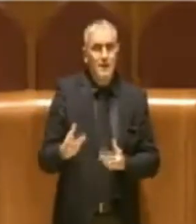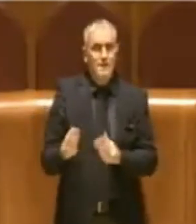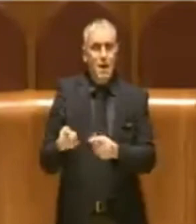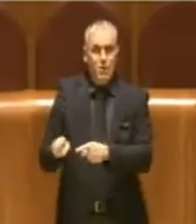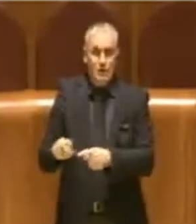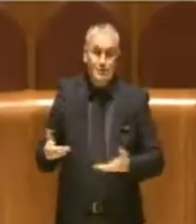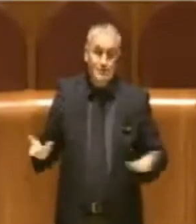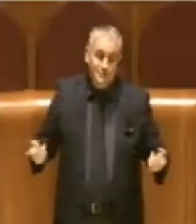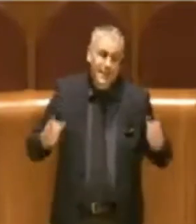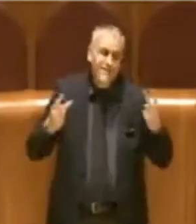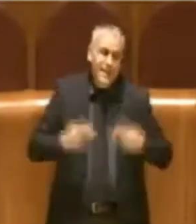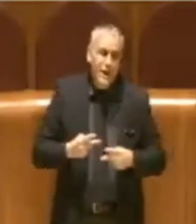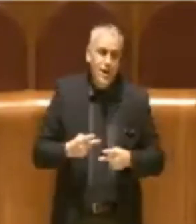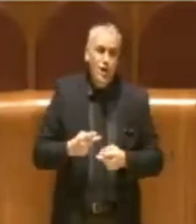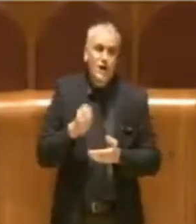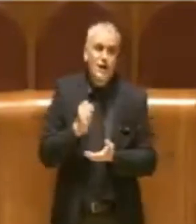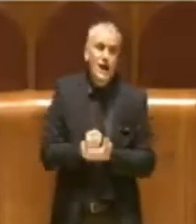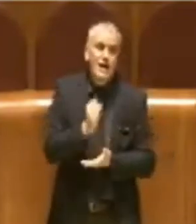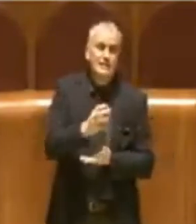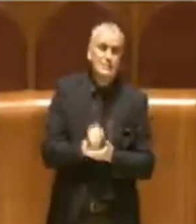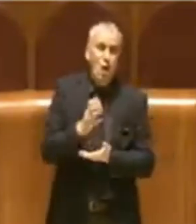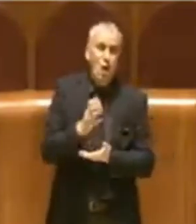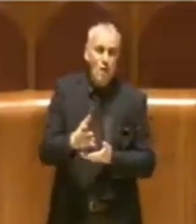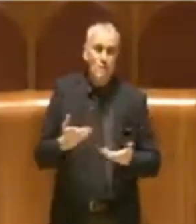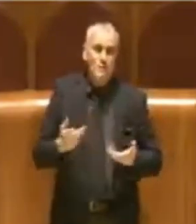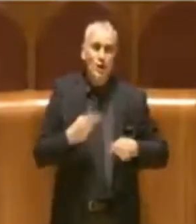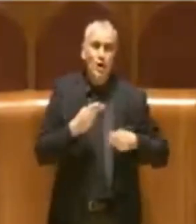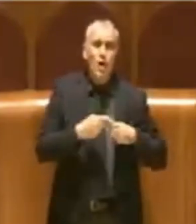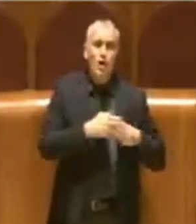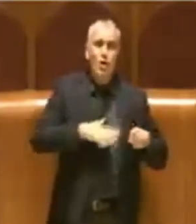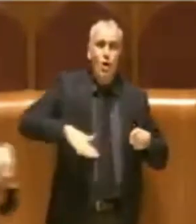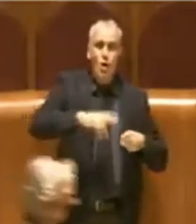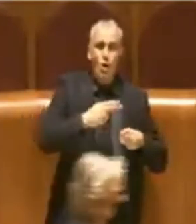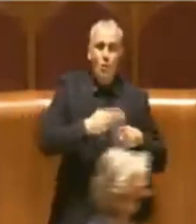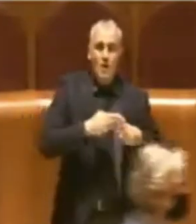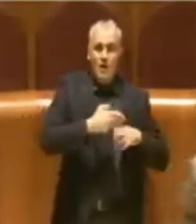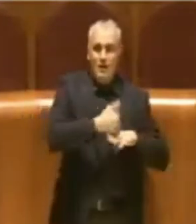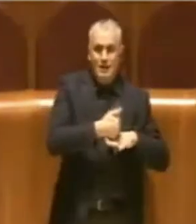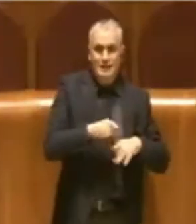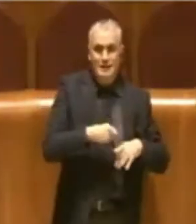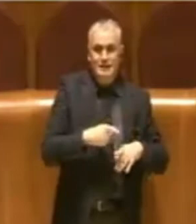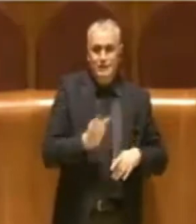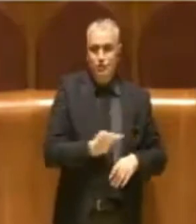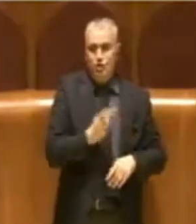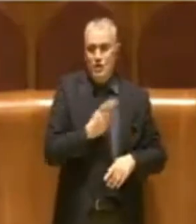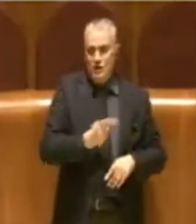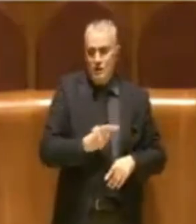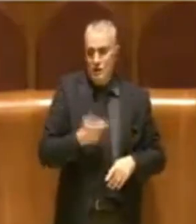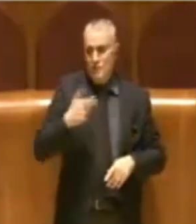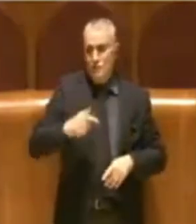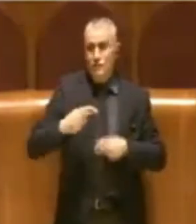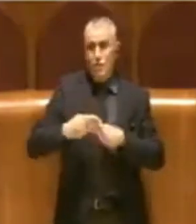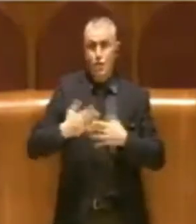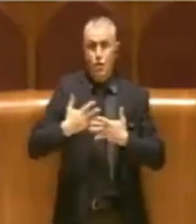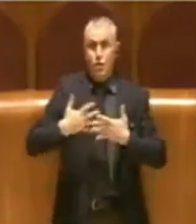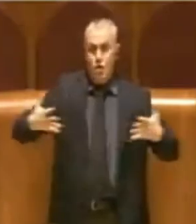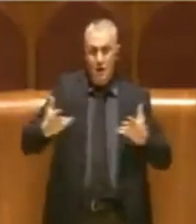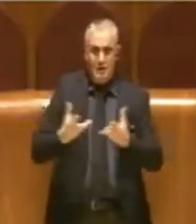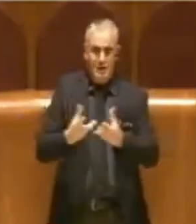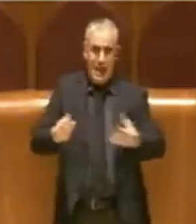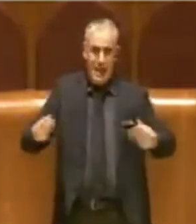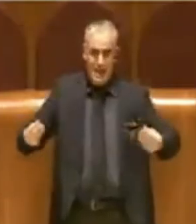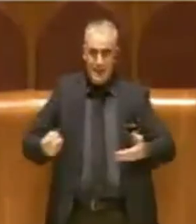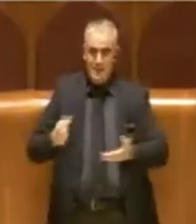espropri e un po' il tallone di Achille di Roma Capitale, perché ce ne sono da fare chiaramente tantissimi quando